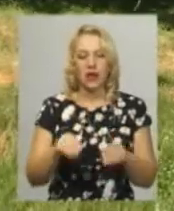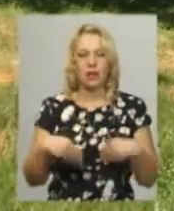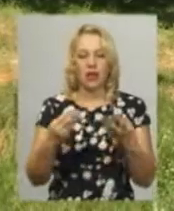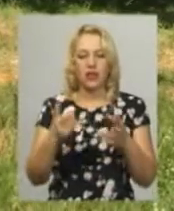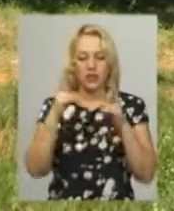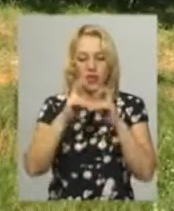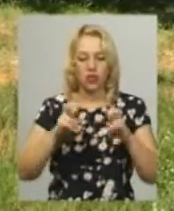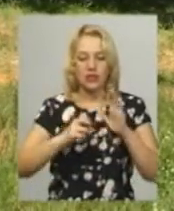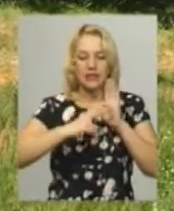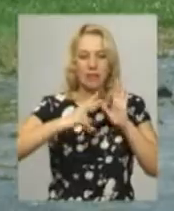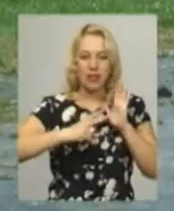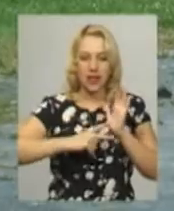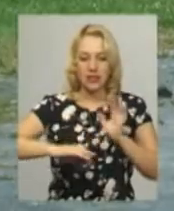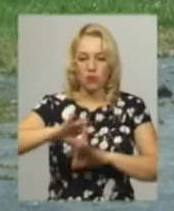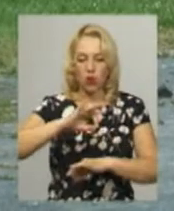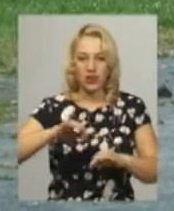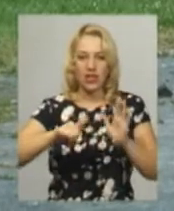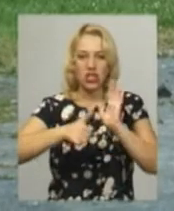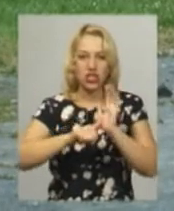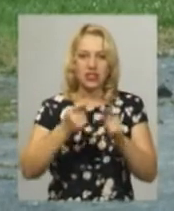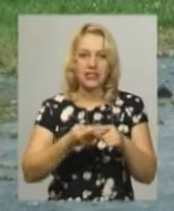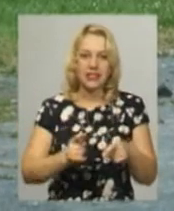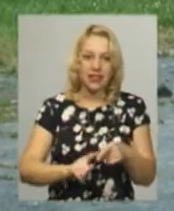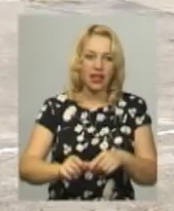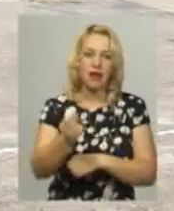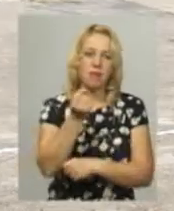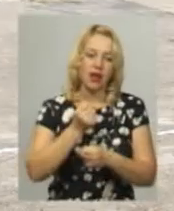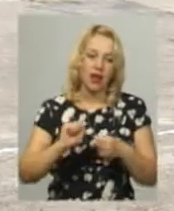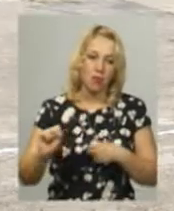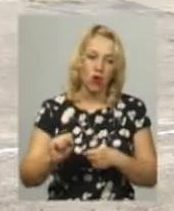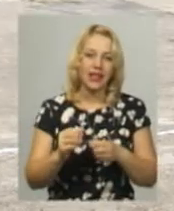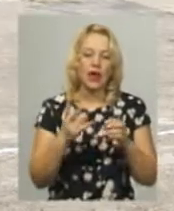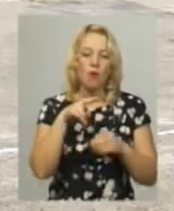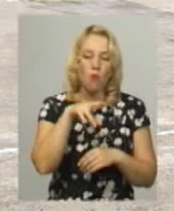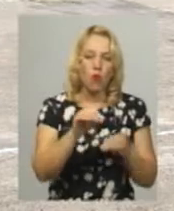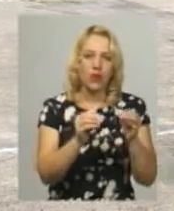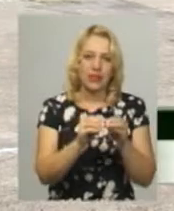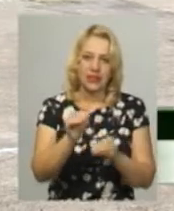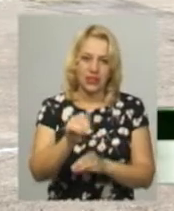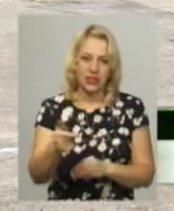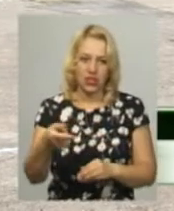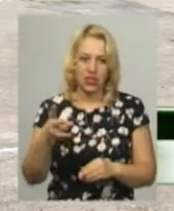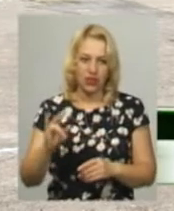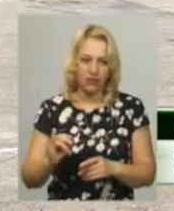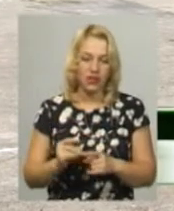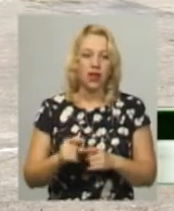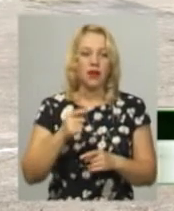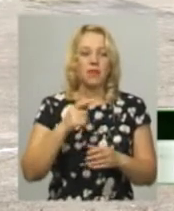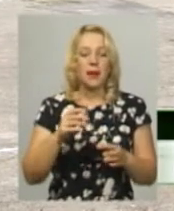проєктів, яких 6 перемогли та отримали по 10 тисяч гривень на їх втілення. Перевага надавалася проєктам, які